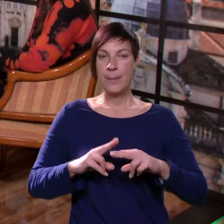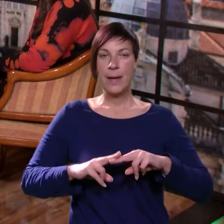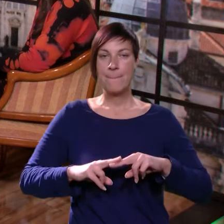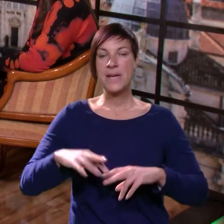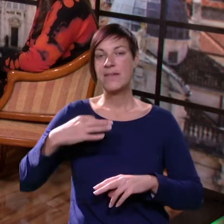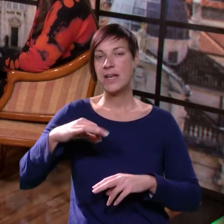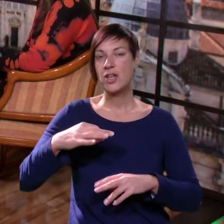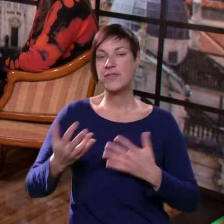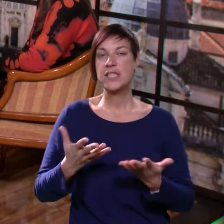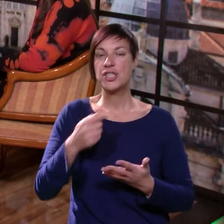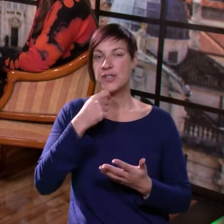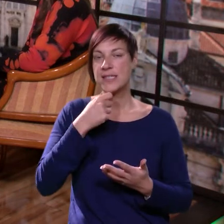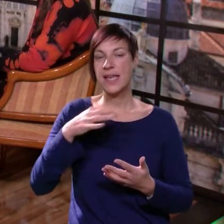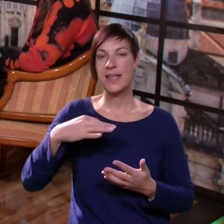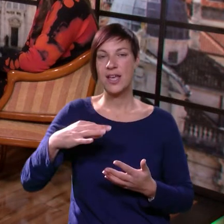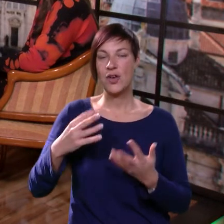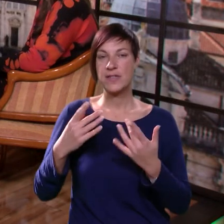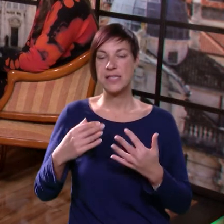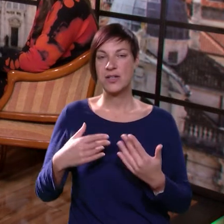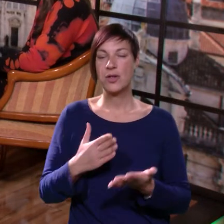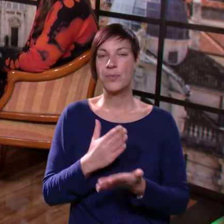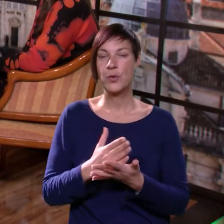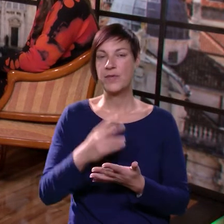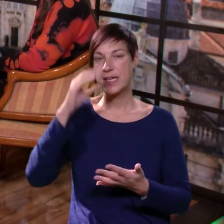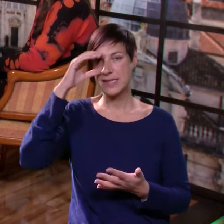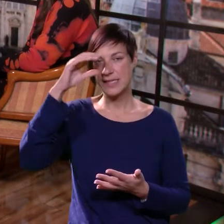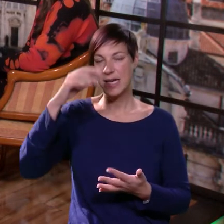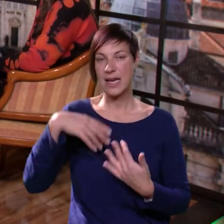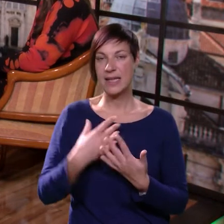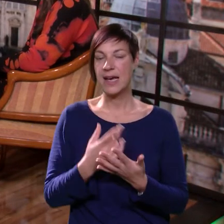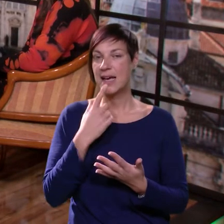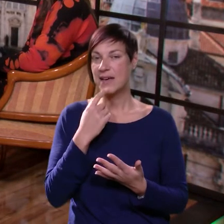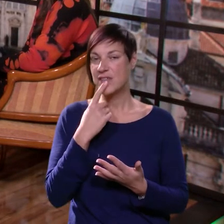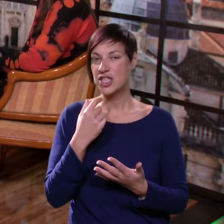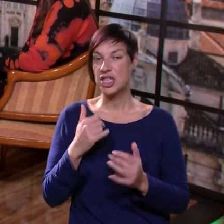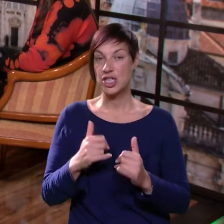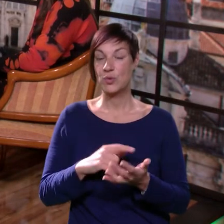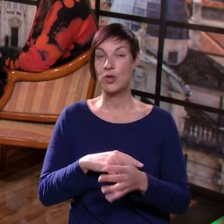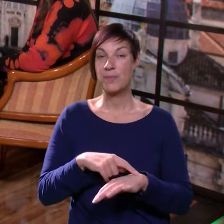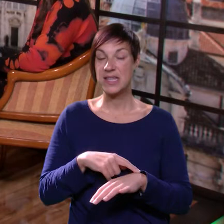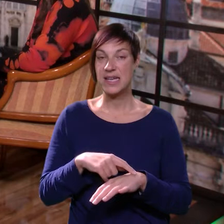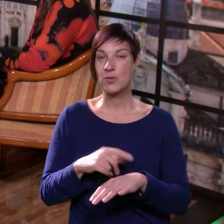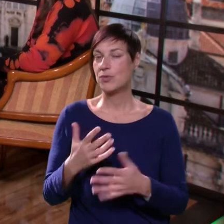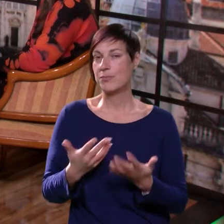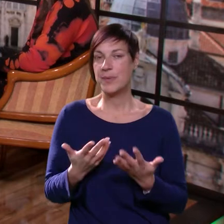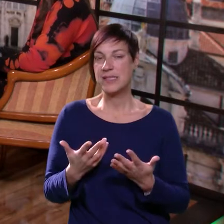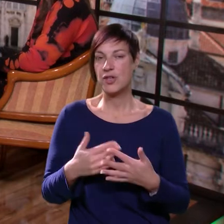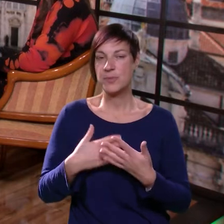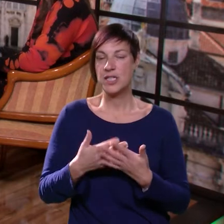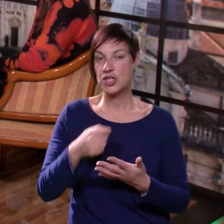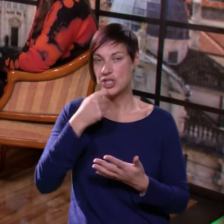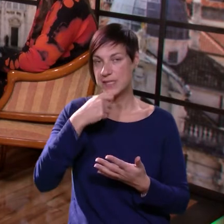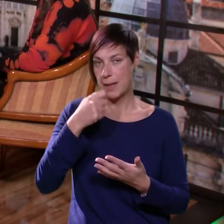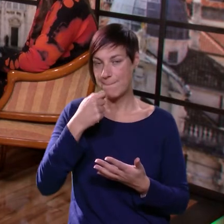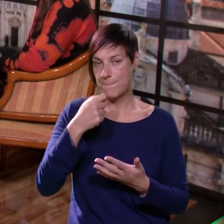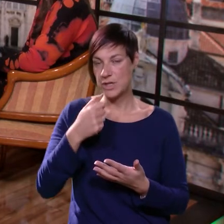pravila, ovisi što se jede, i ovisi koliki je vaza, gleda kakav je cukar u tom trenutku. Znači, bez obzira da što